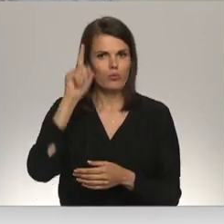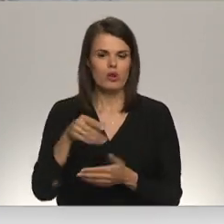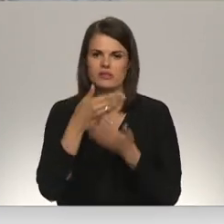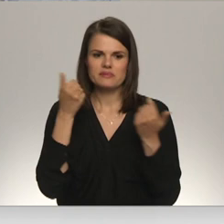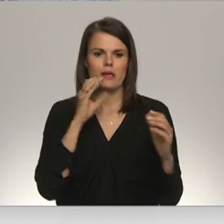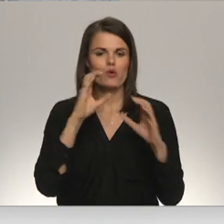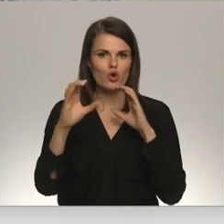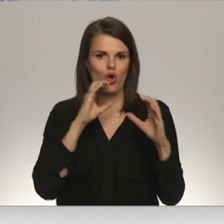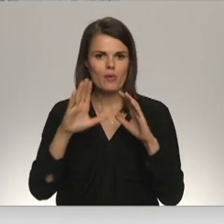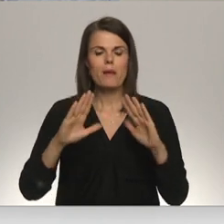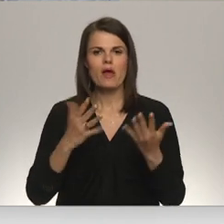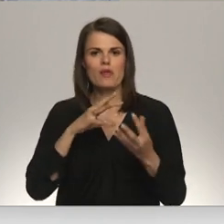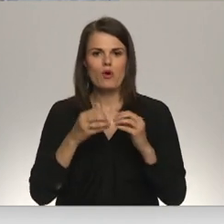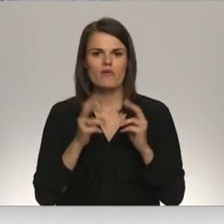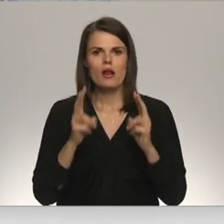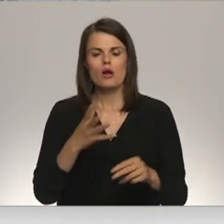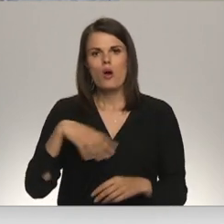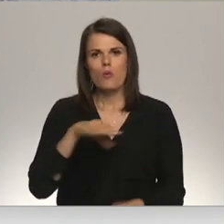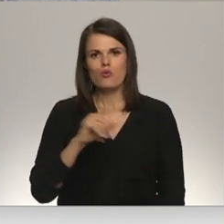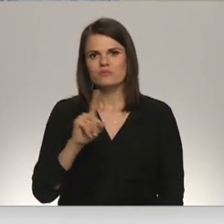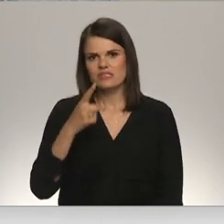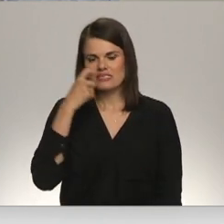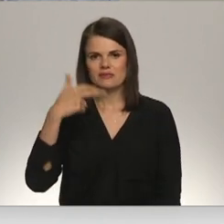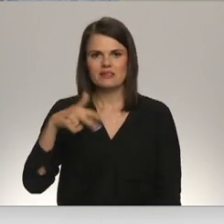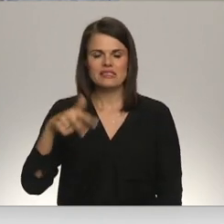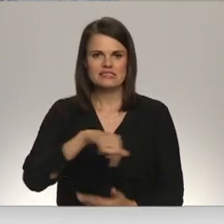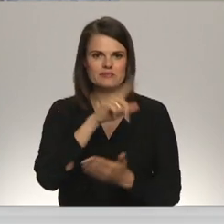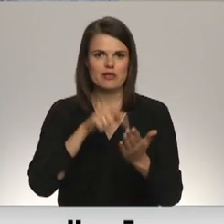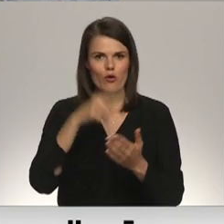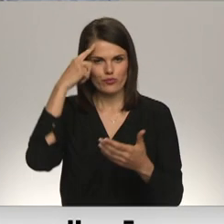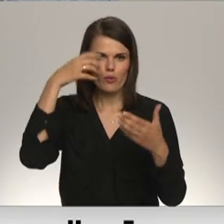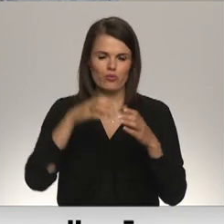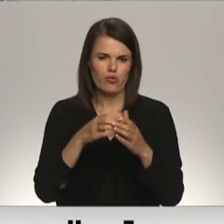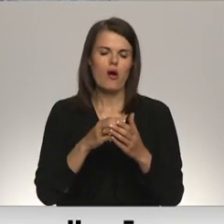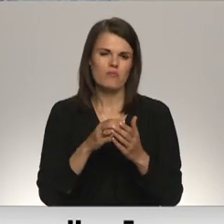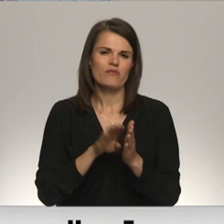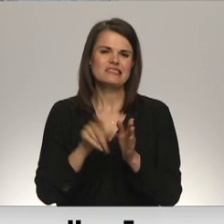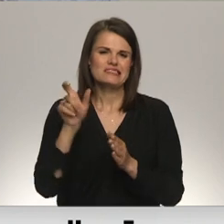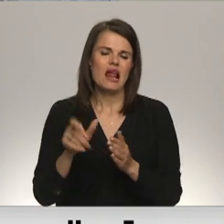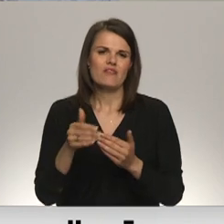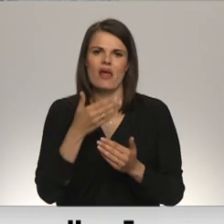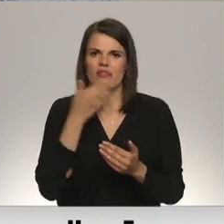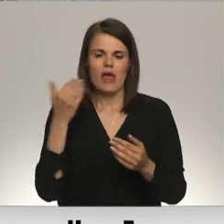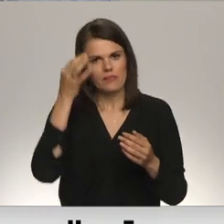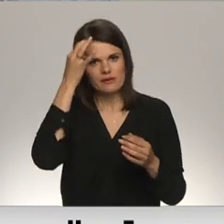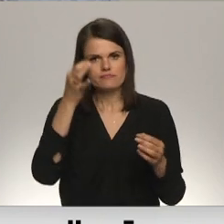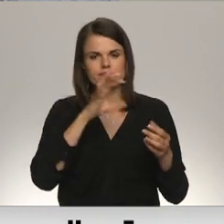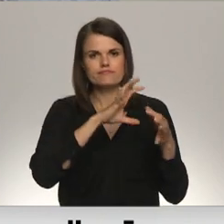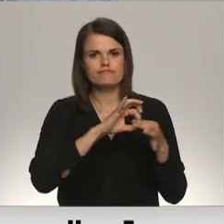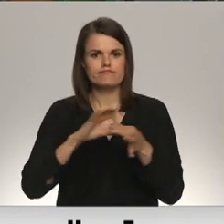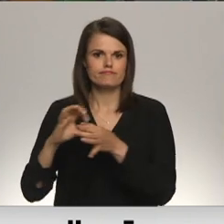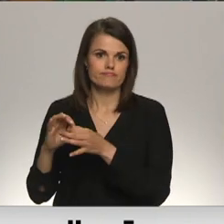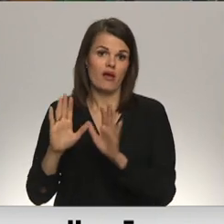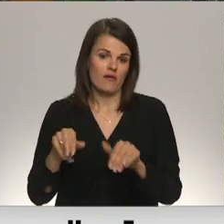komunikācija, bet ņemot vērā, ka mums ir 130 jautājumi un domē, nu tie ir cilvēcīgi varbūt, ka nebija pa to ķēdīt. Apsolam